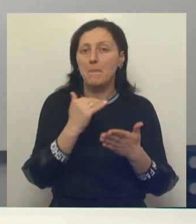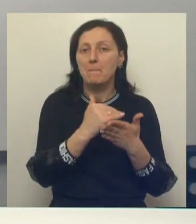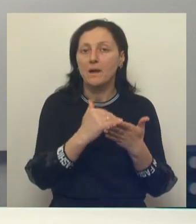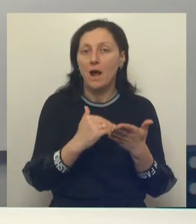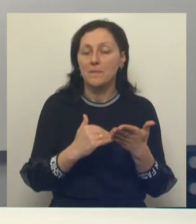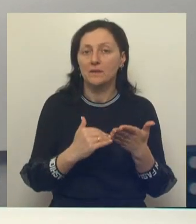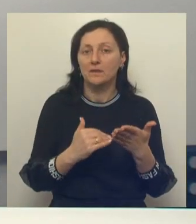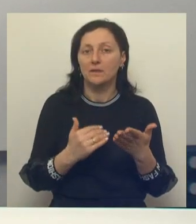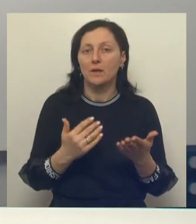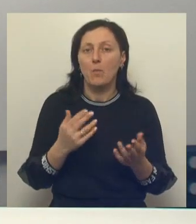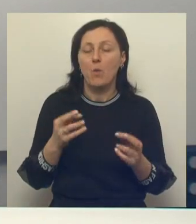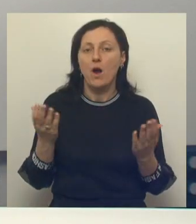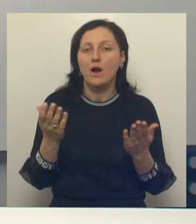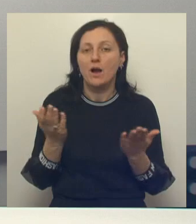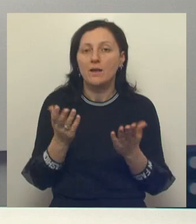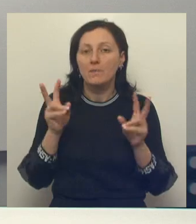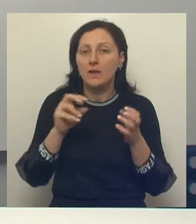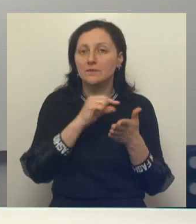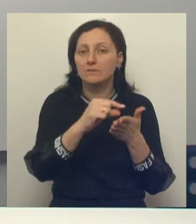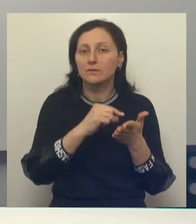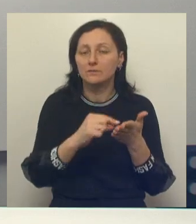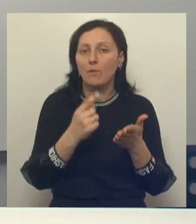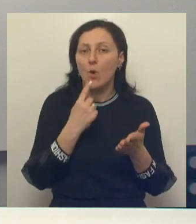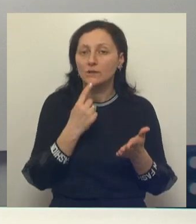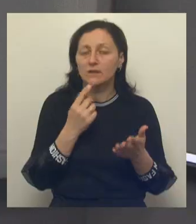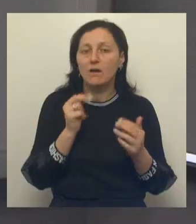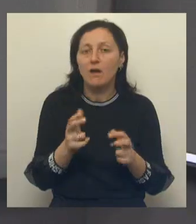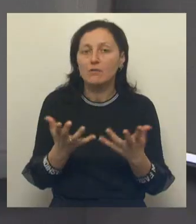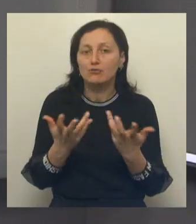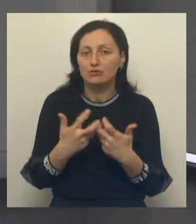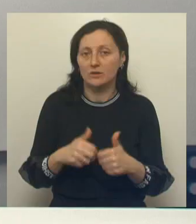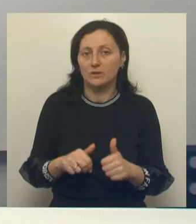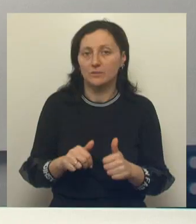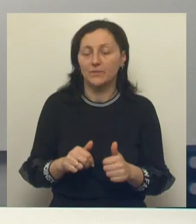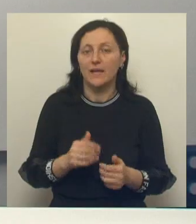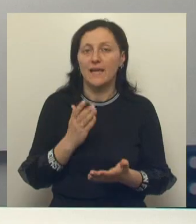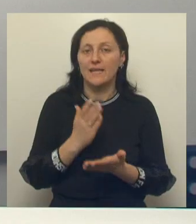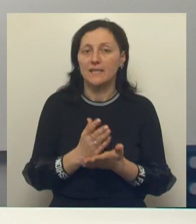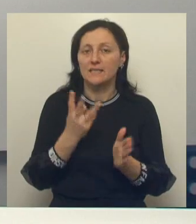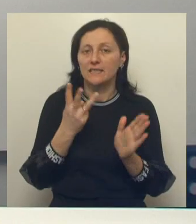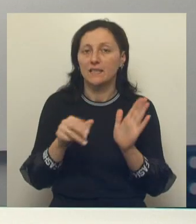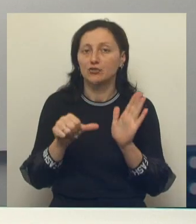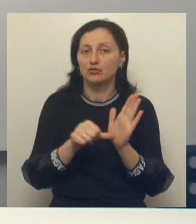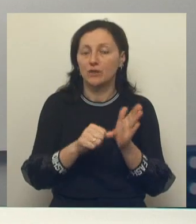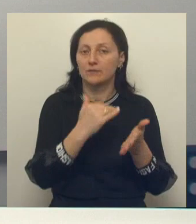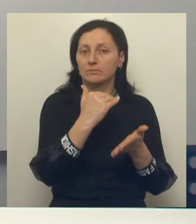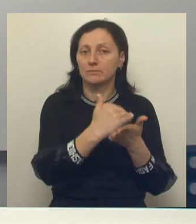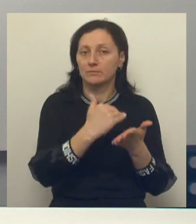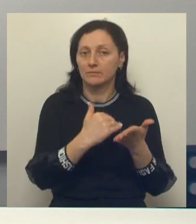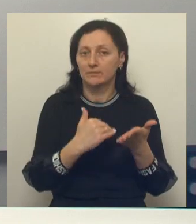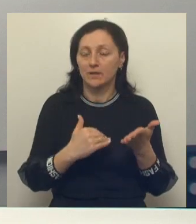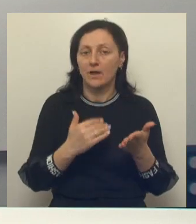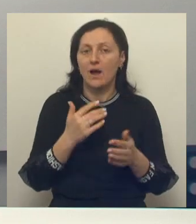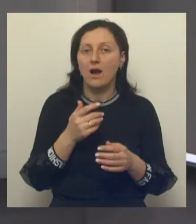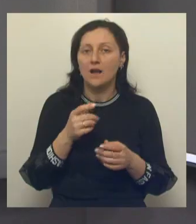индекса? То есть по каким критериям оценивают и высчитывают этот индекс? Есть 36 индикаторов, которые определяют индекс